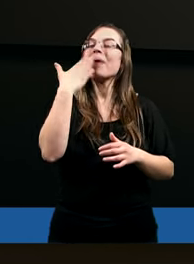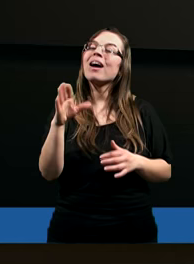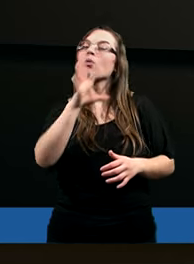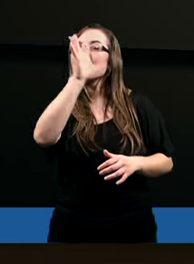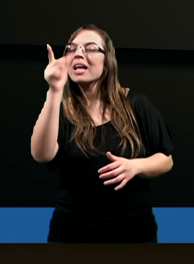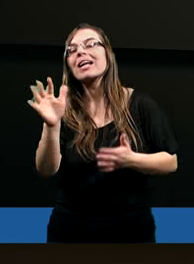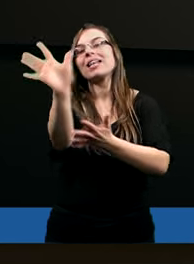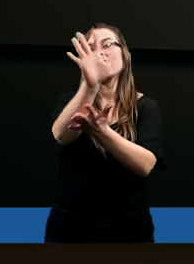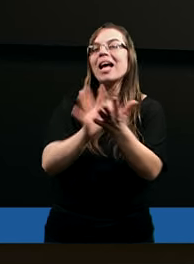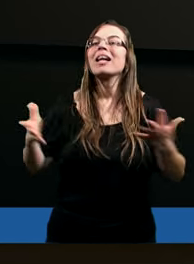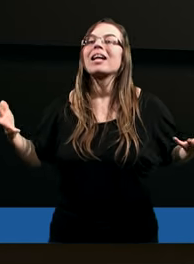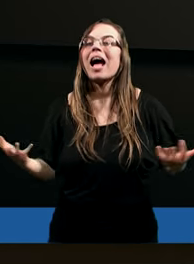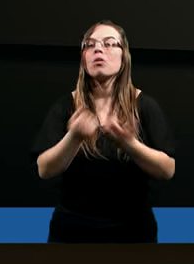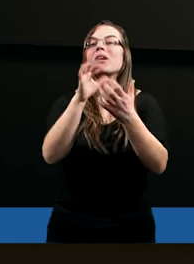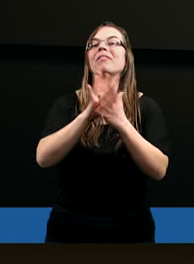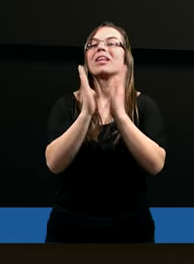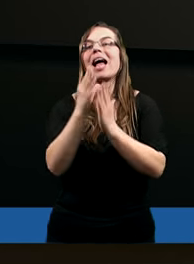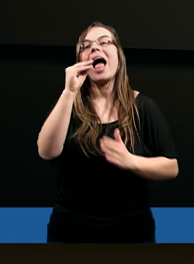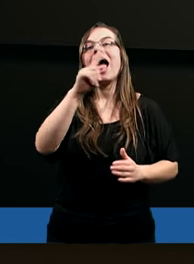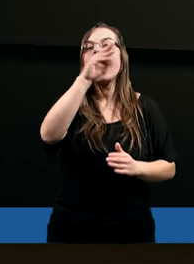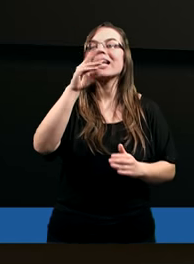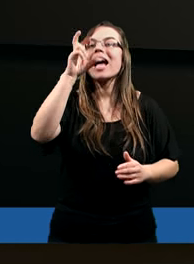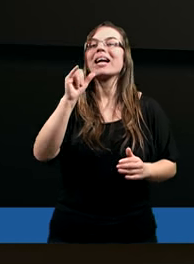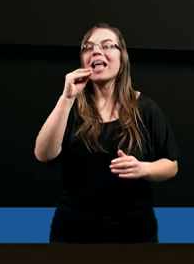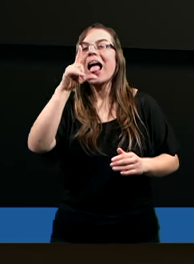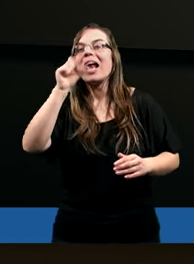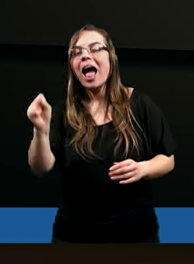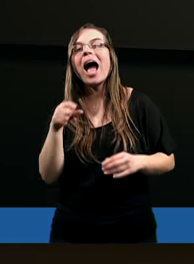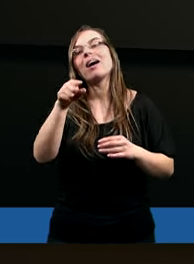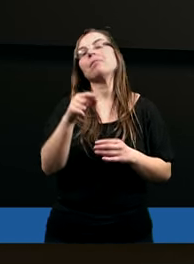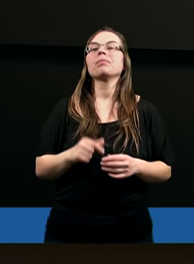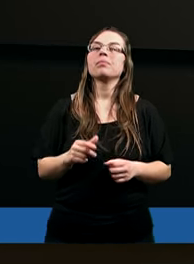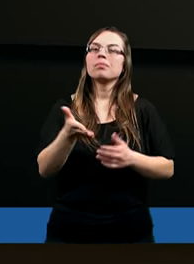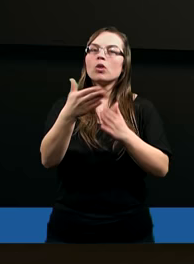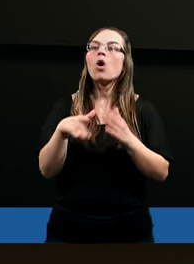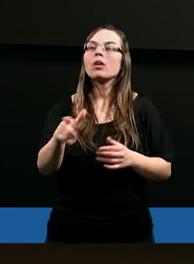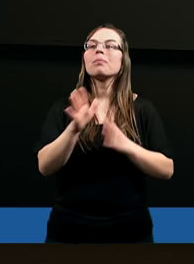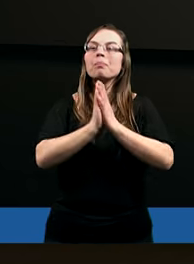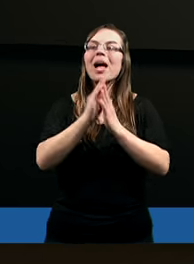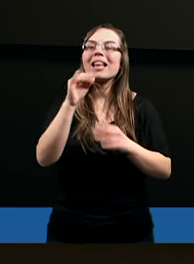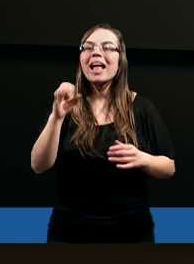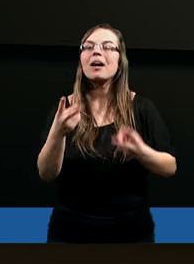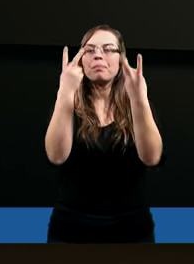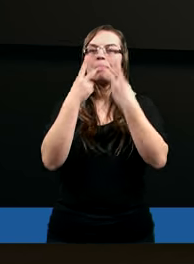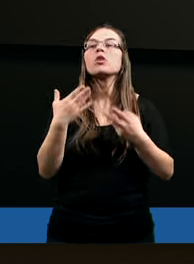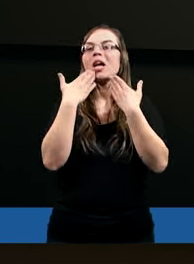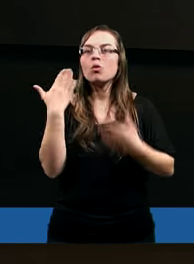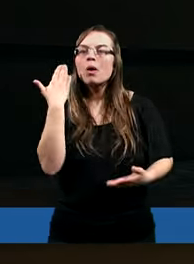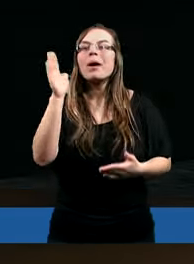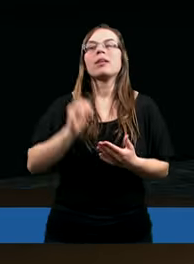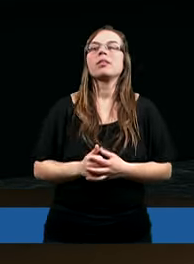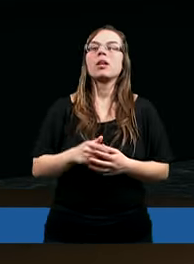znajduje się w księdze Ezechiela w XXXIII rozdziale. I znowu u Ciebie, Estero, poproszę. Dziękuję.